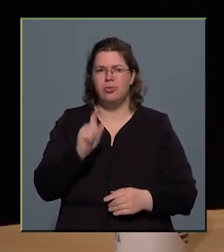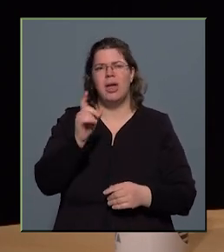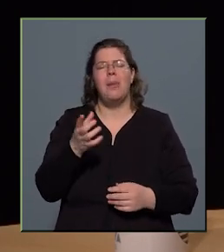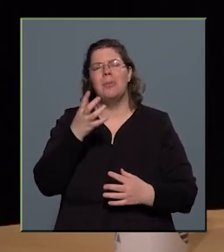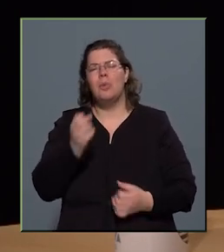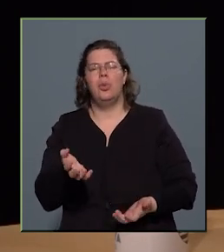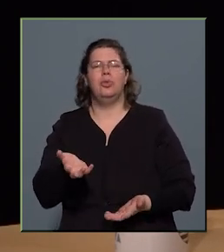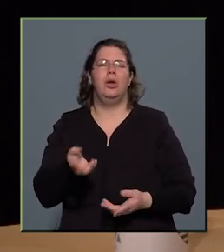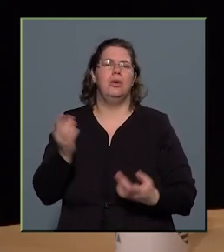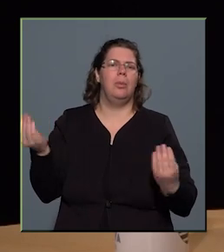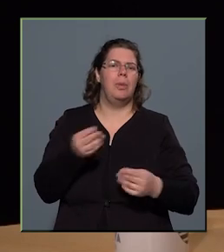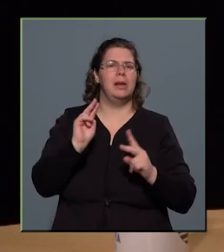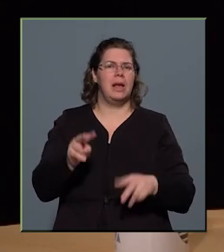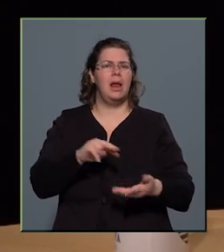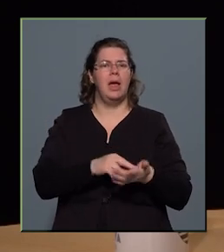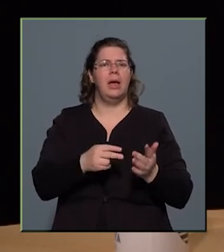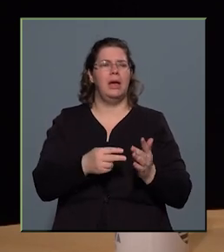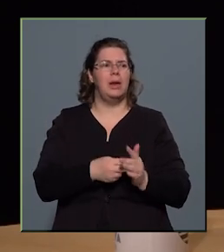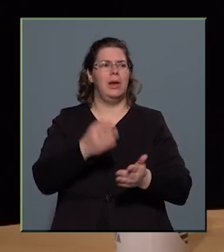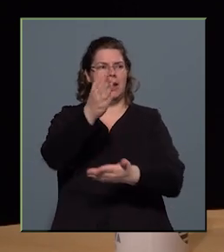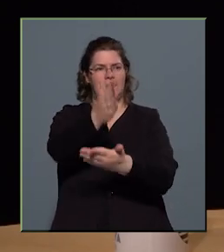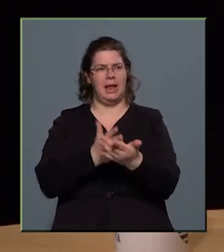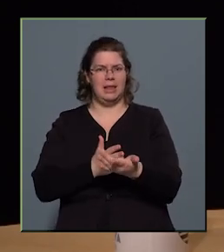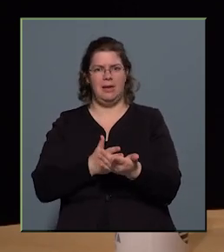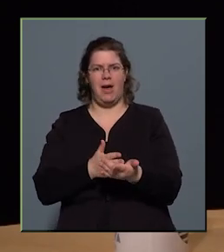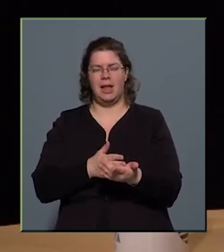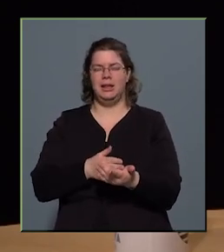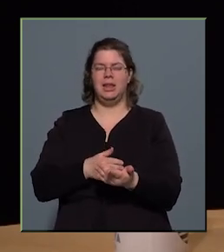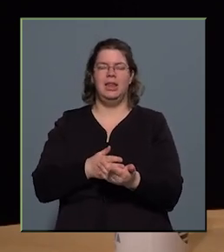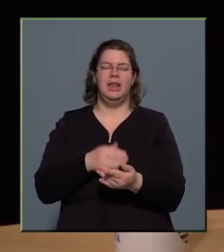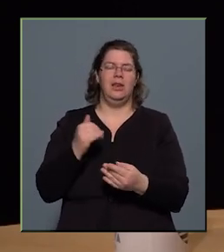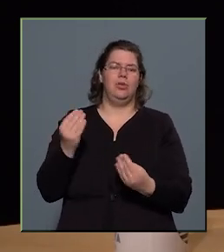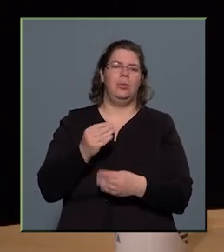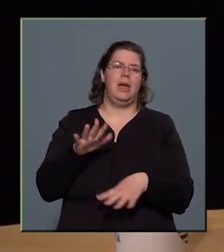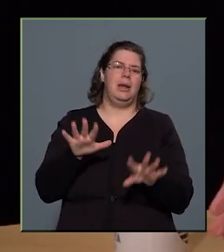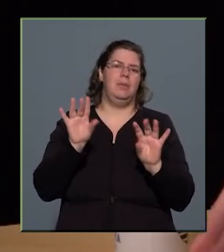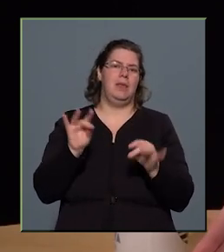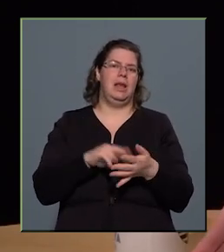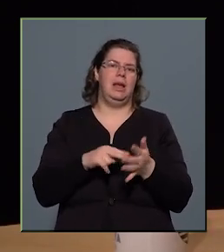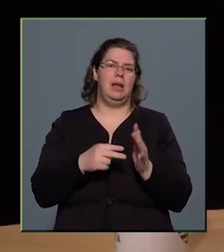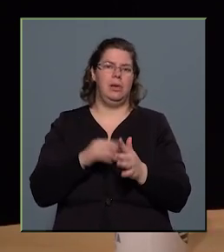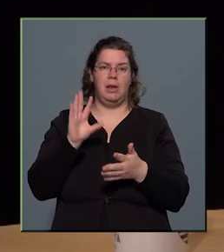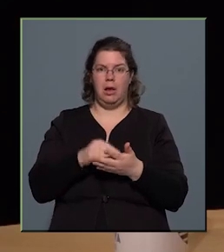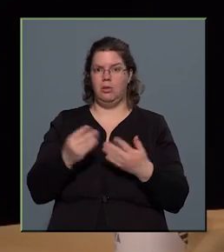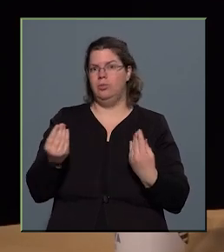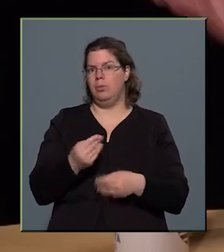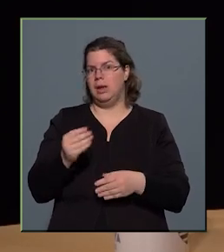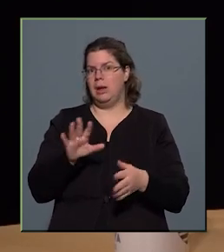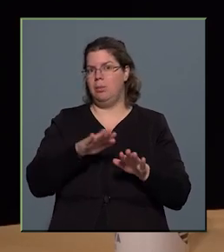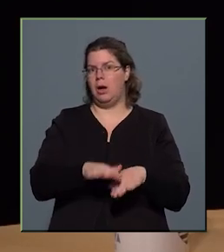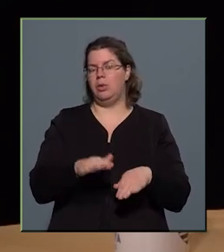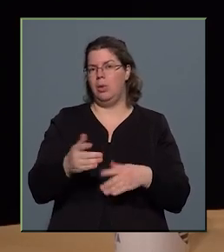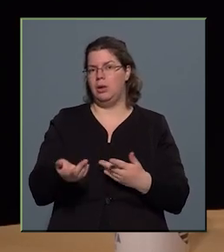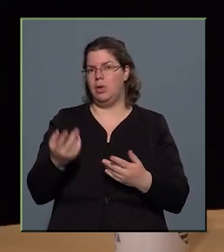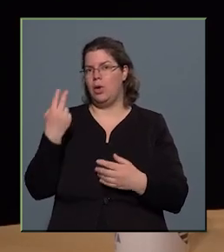miért kell a kerületét kettévágni, és miért nem tizedik kerületi lakosként, miért nem parkolhatok én az